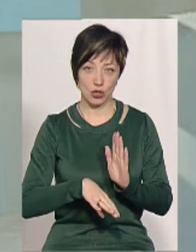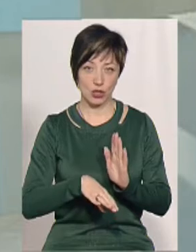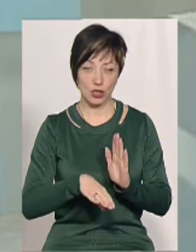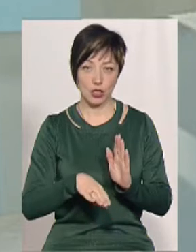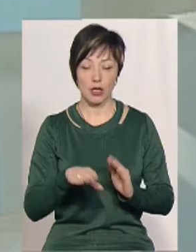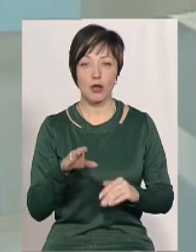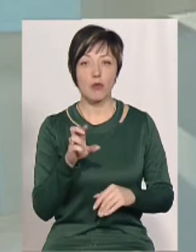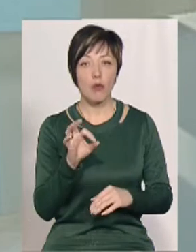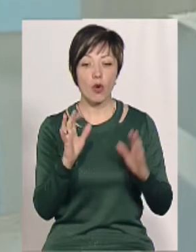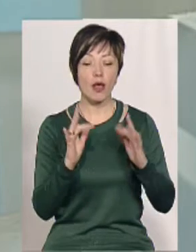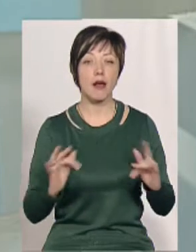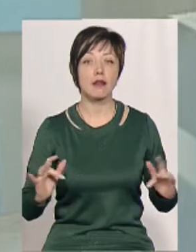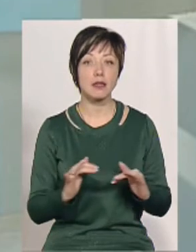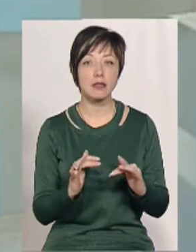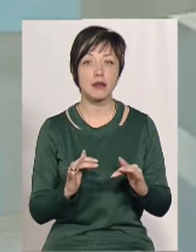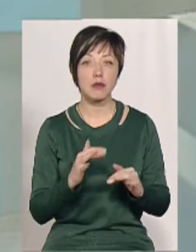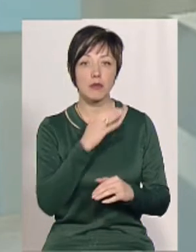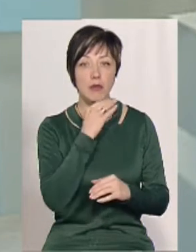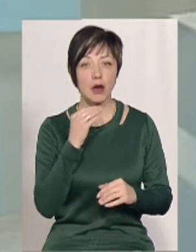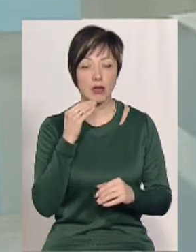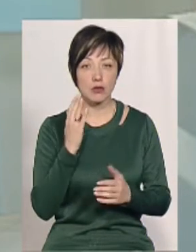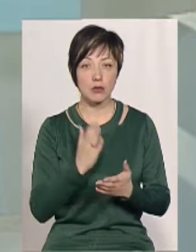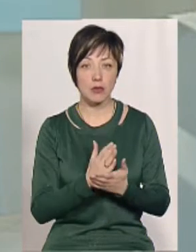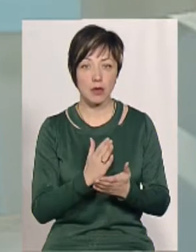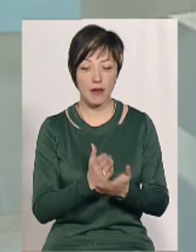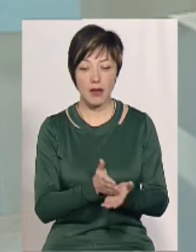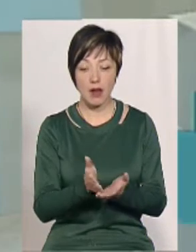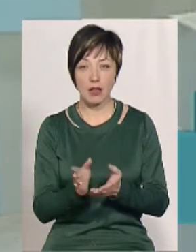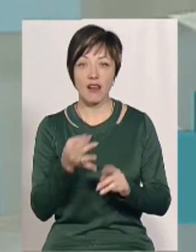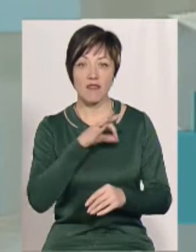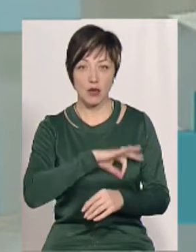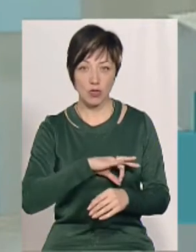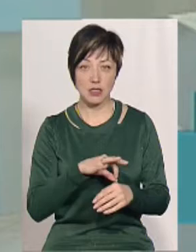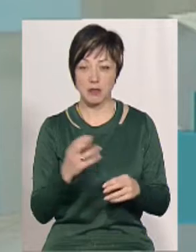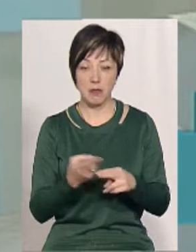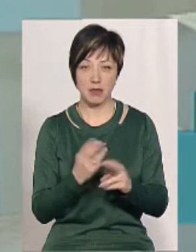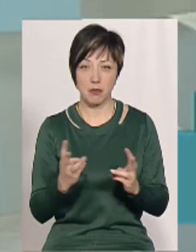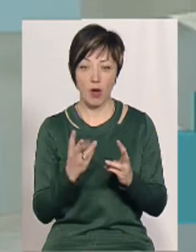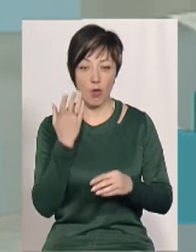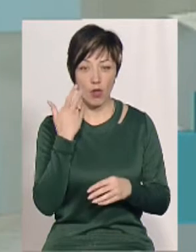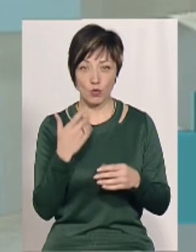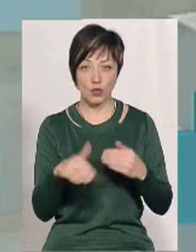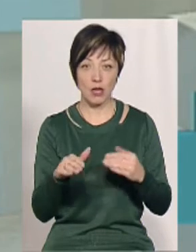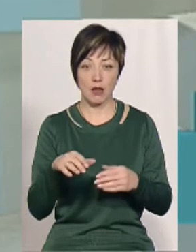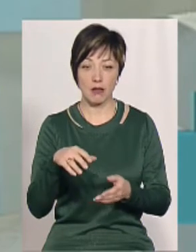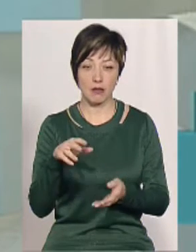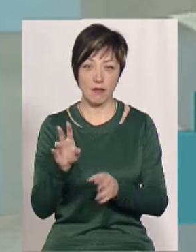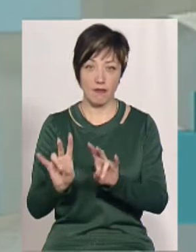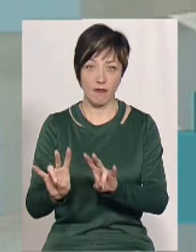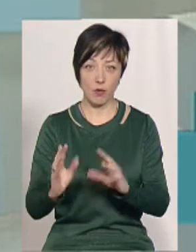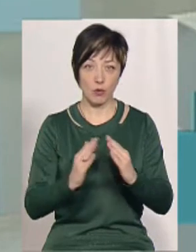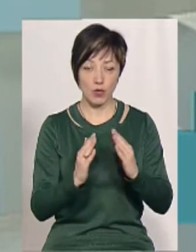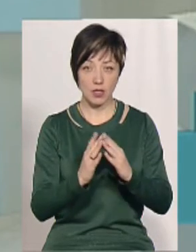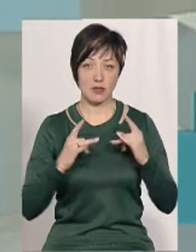Тому що ялинка, вона досить багато є варіантів, які її можна використати після того, як вона вже відстояла у